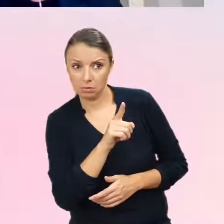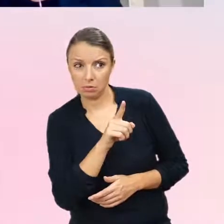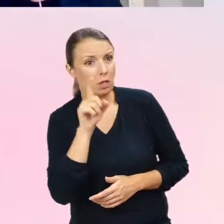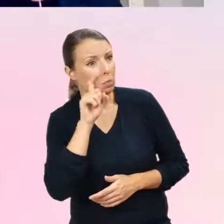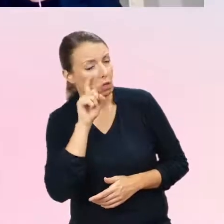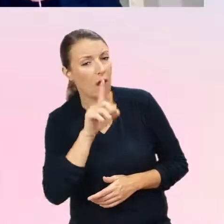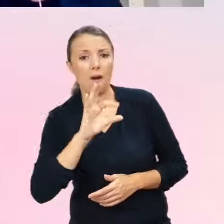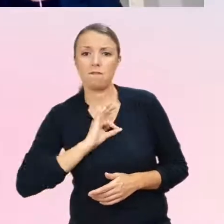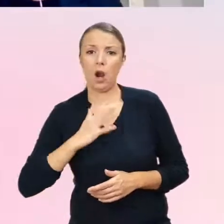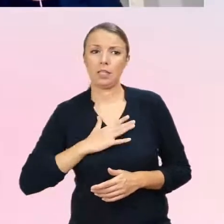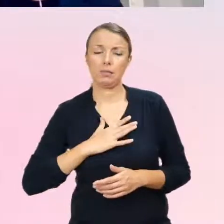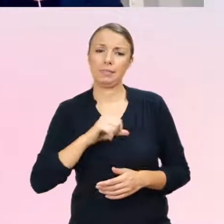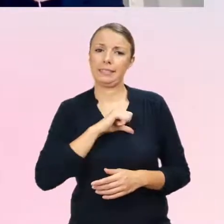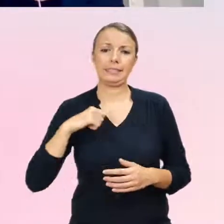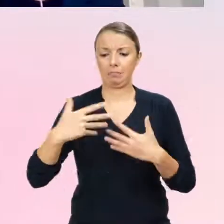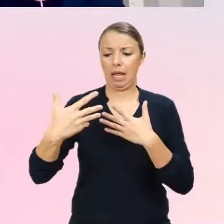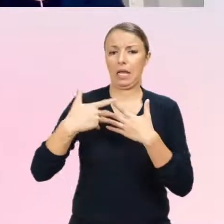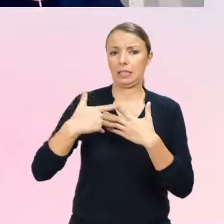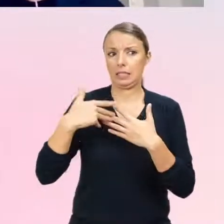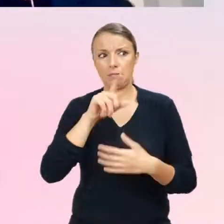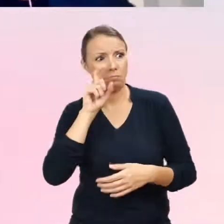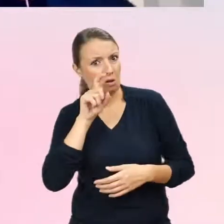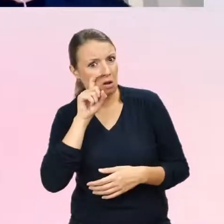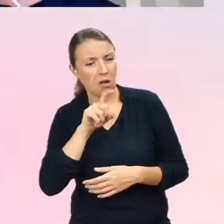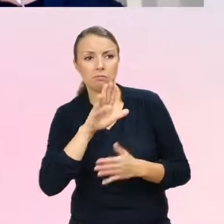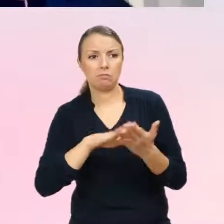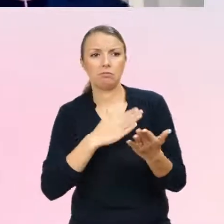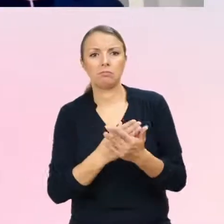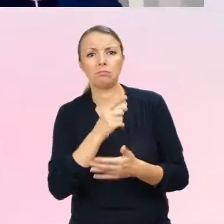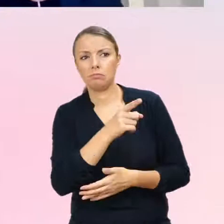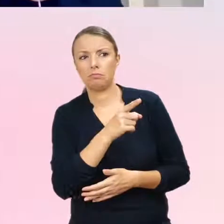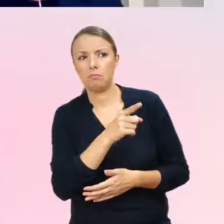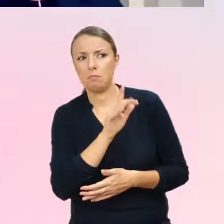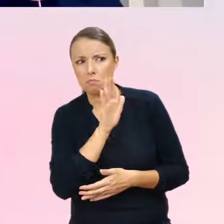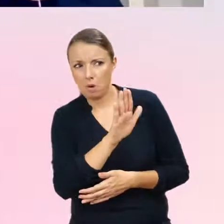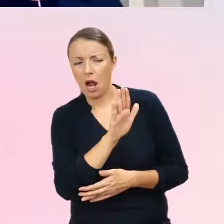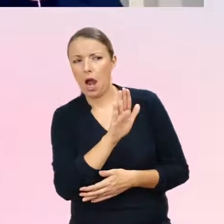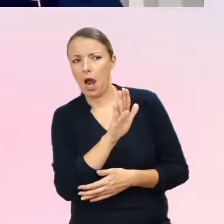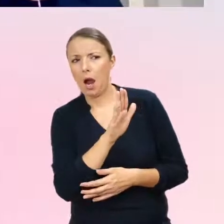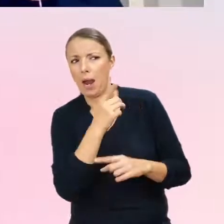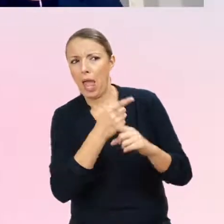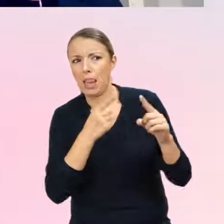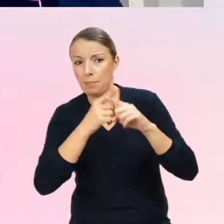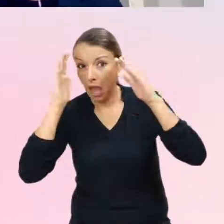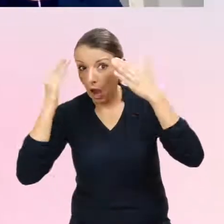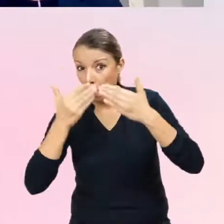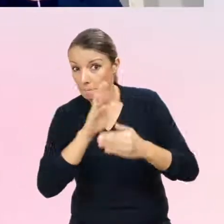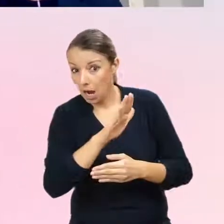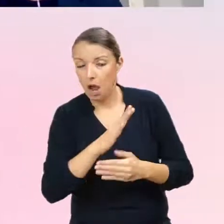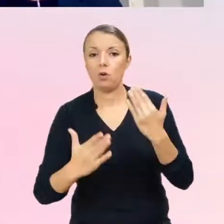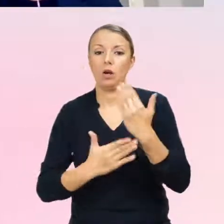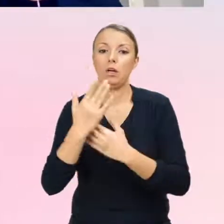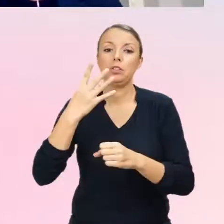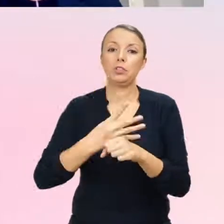czyli taką autodiagnozę dotyczącą tego, że u Ciebie mogą występować z cechy spektrum. No i okazało się, że 44%